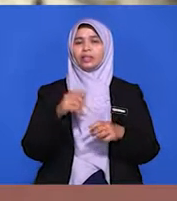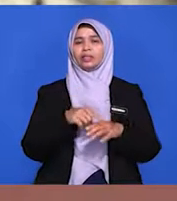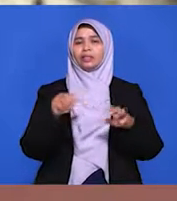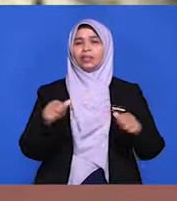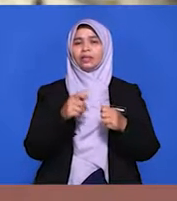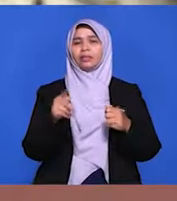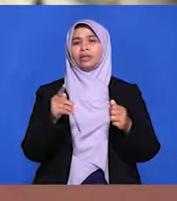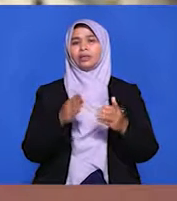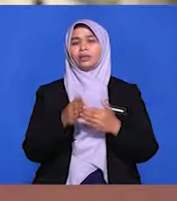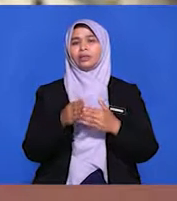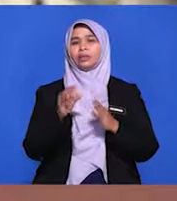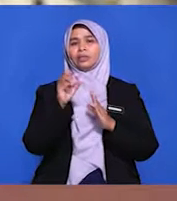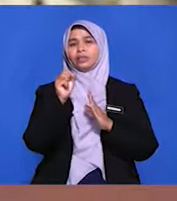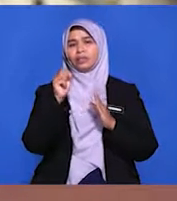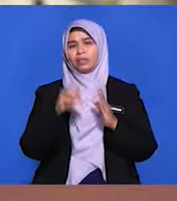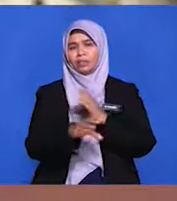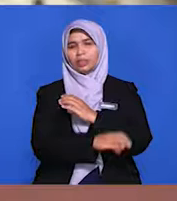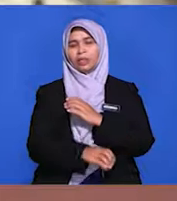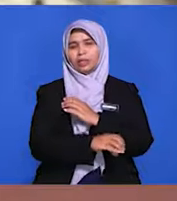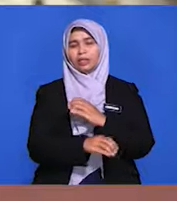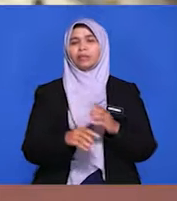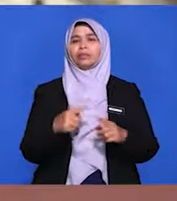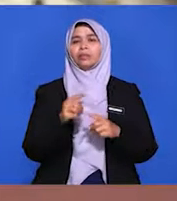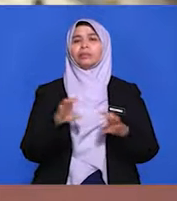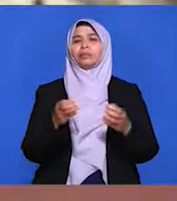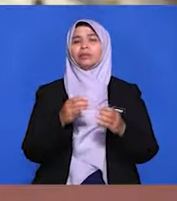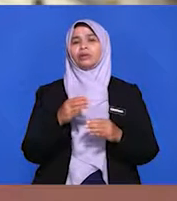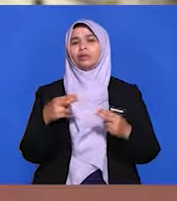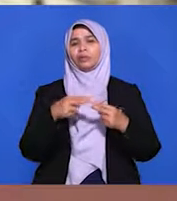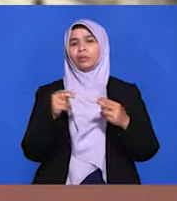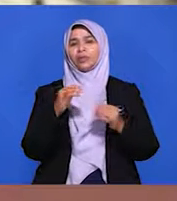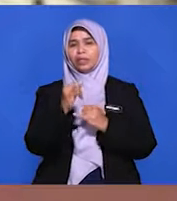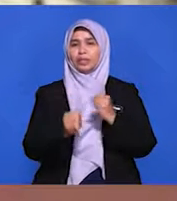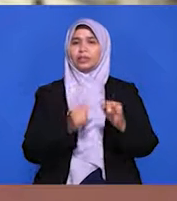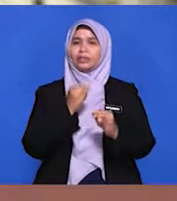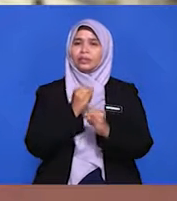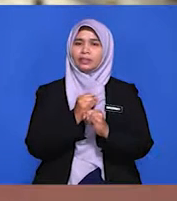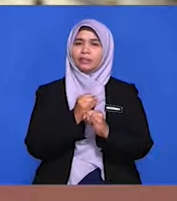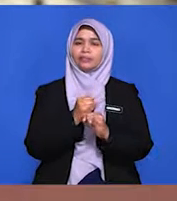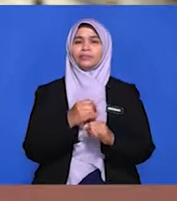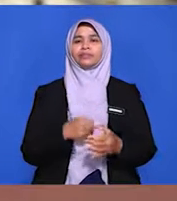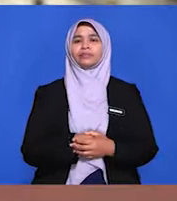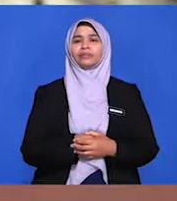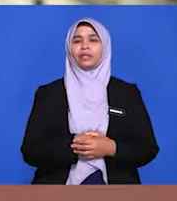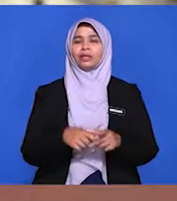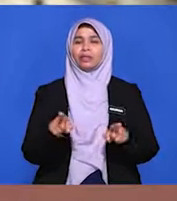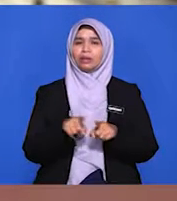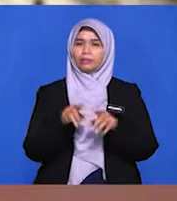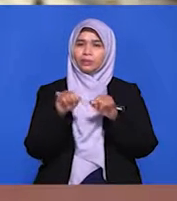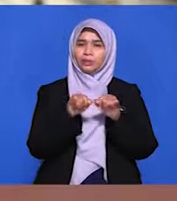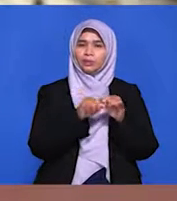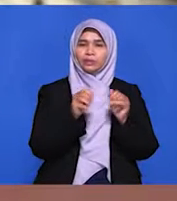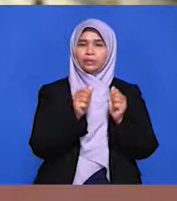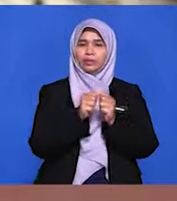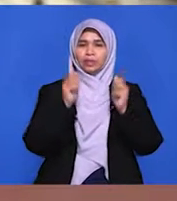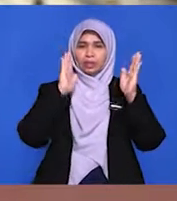negara apabila melaksanakan hubungan internasional. Oleh itu, dalam konteks Malaysia, dasar luar